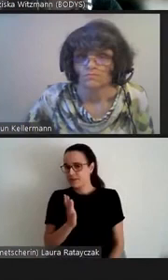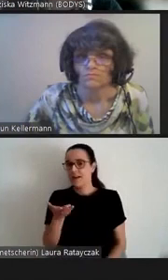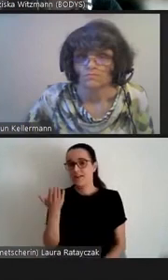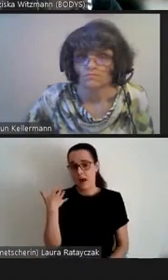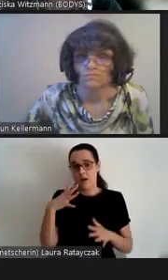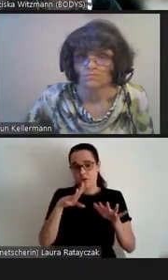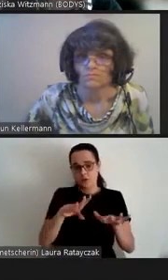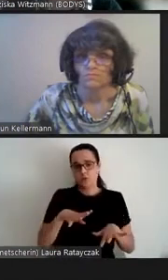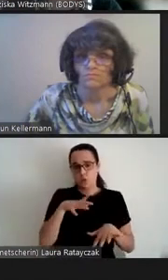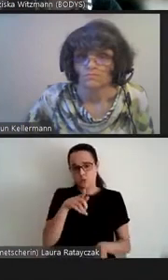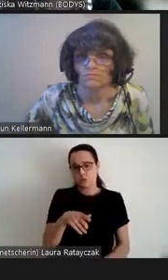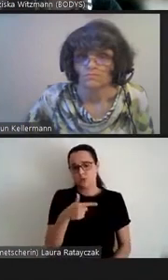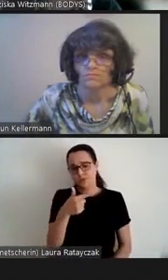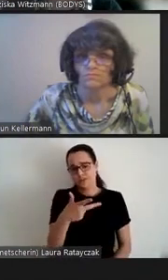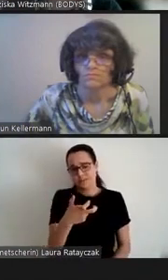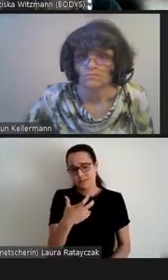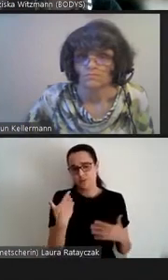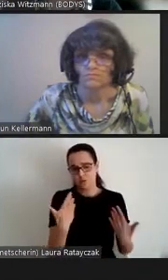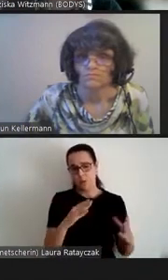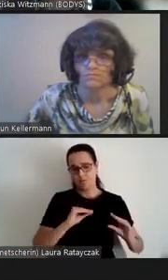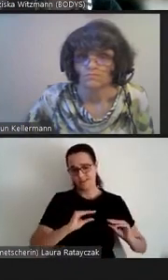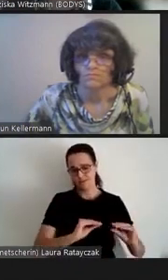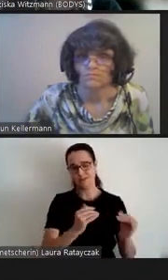1932 benutzt.